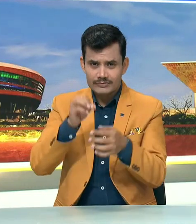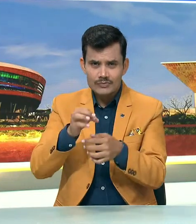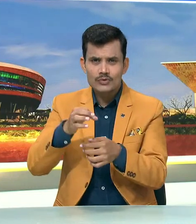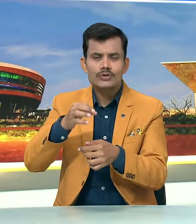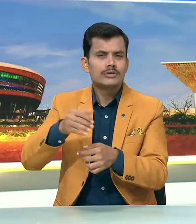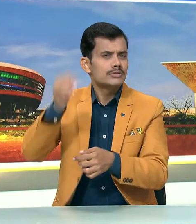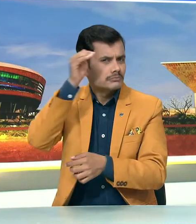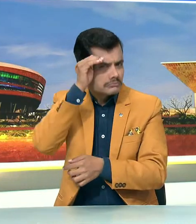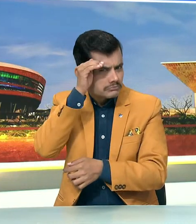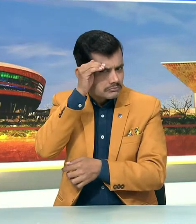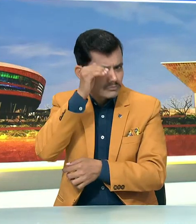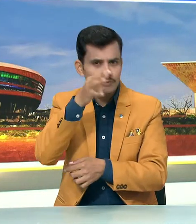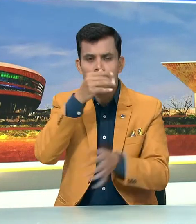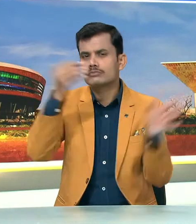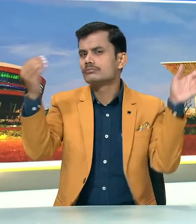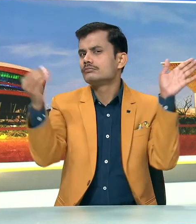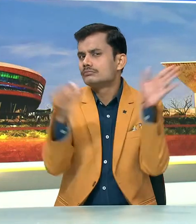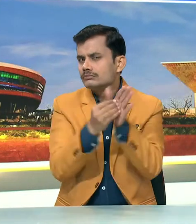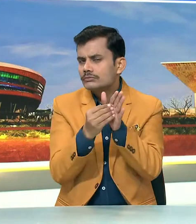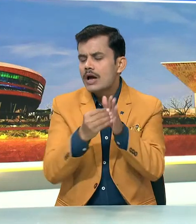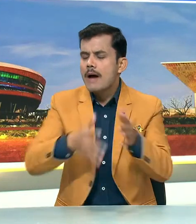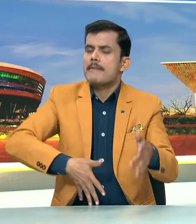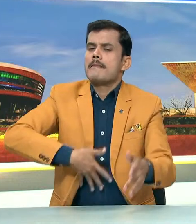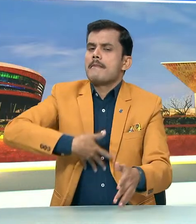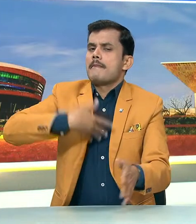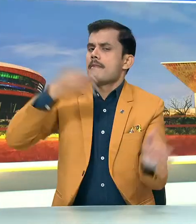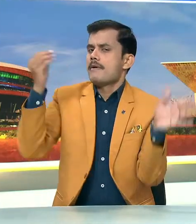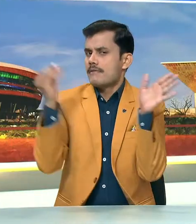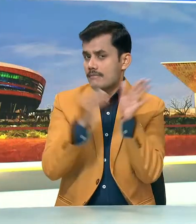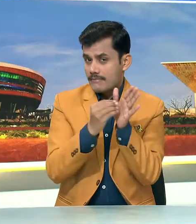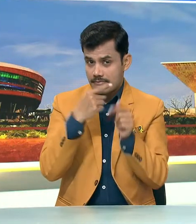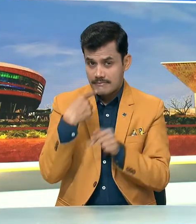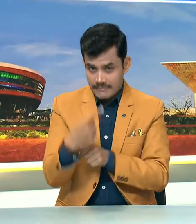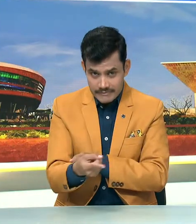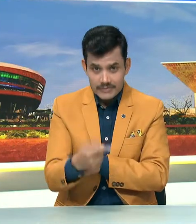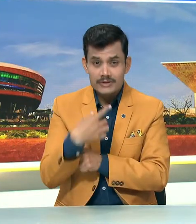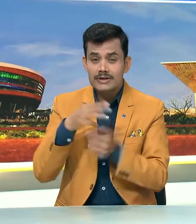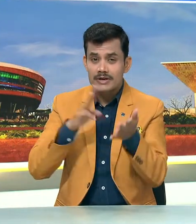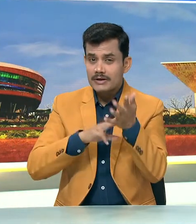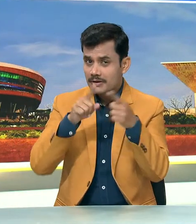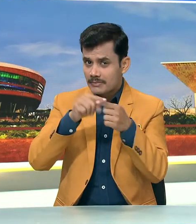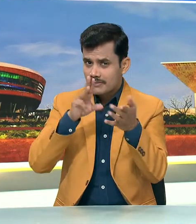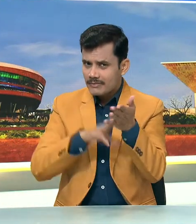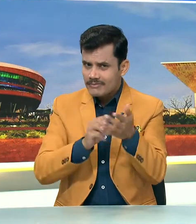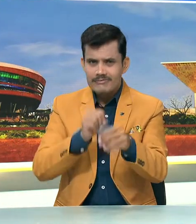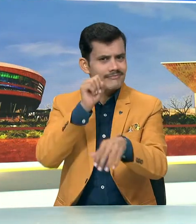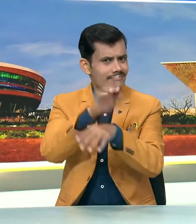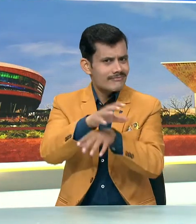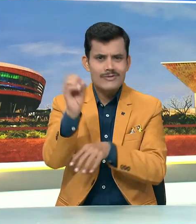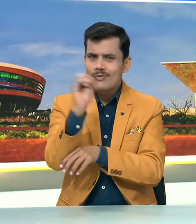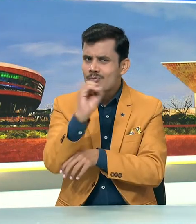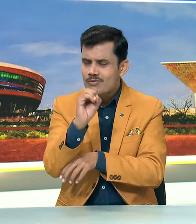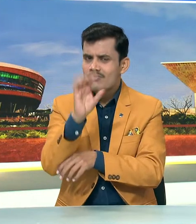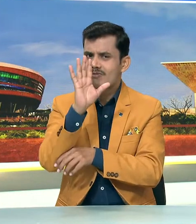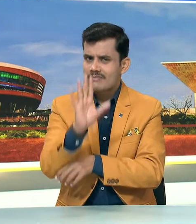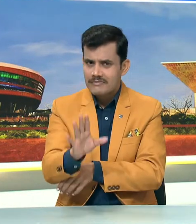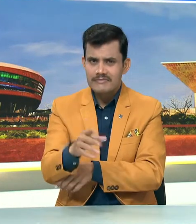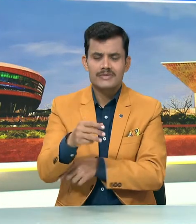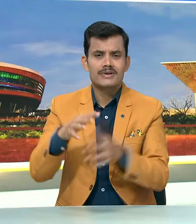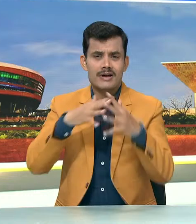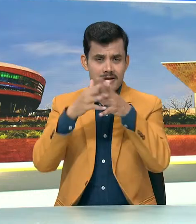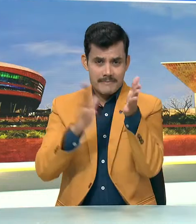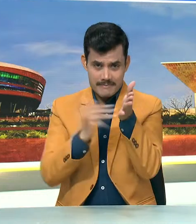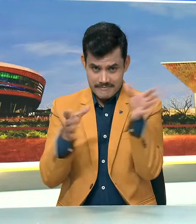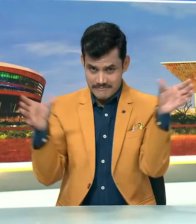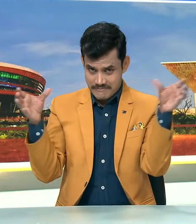फर्जी और पूरी तरह से मन गड़न थे और ऐसा कोई मैमो जारी नहीं किया गया है विदेश